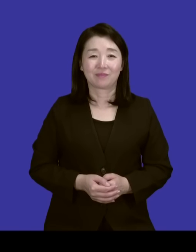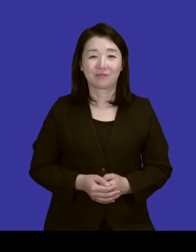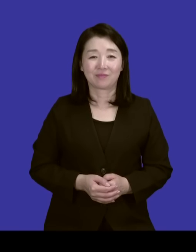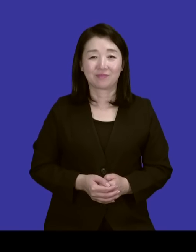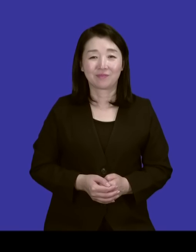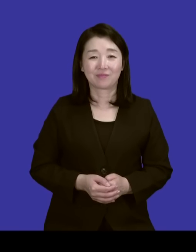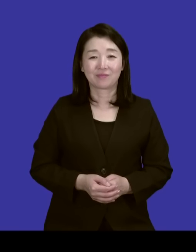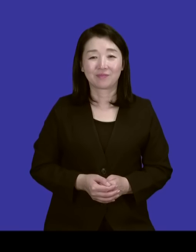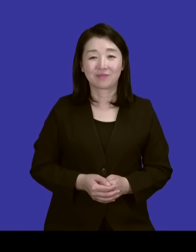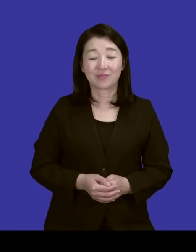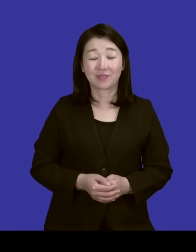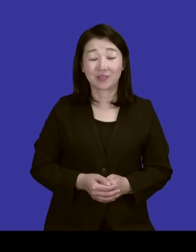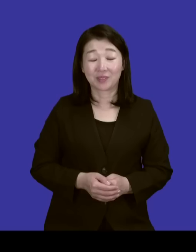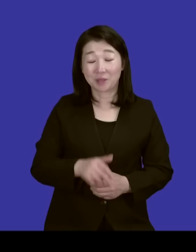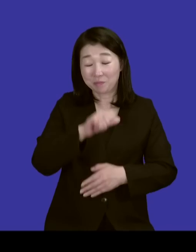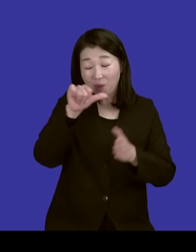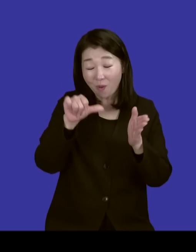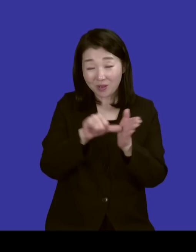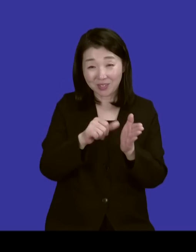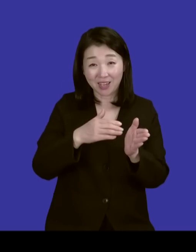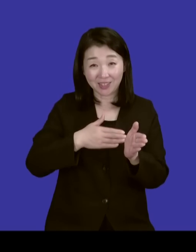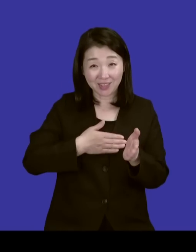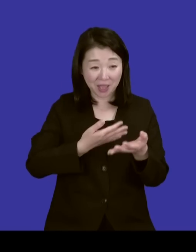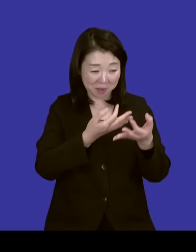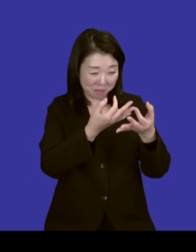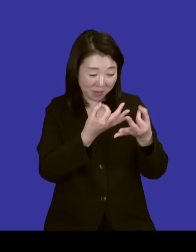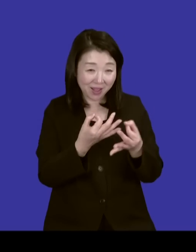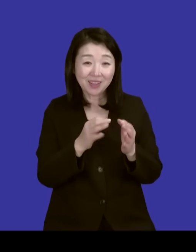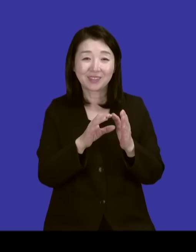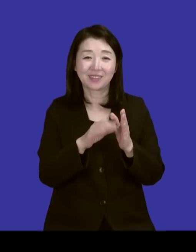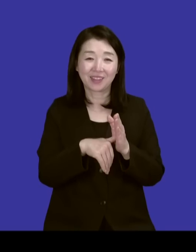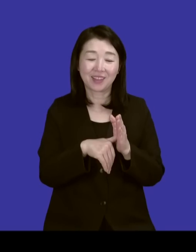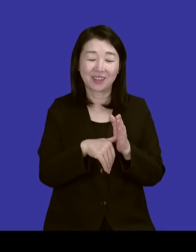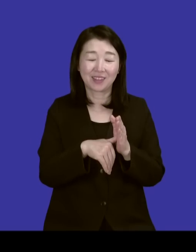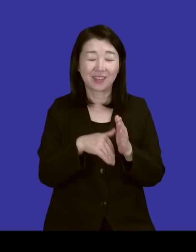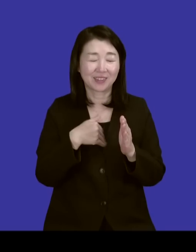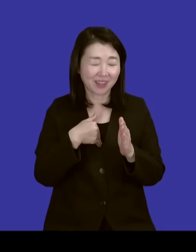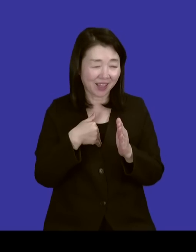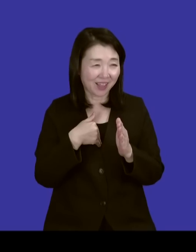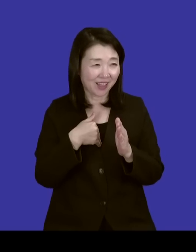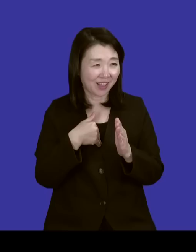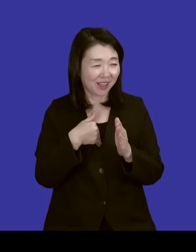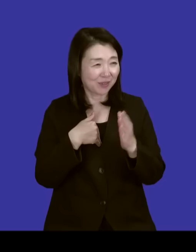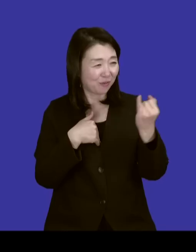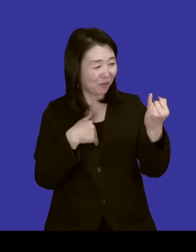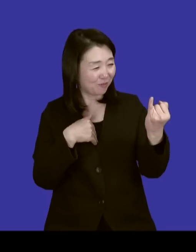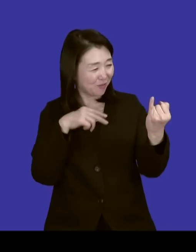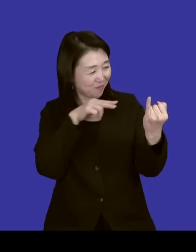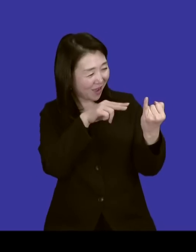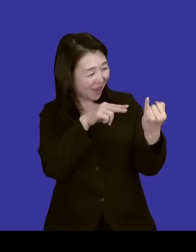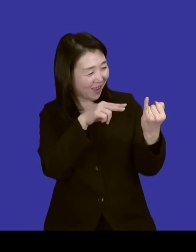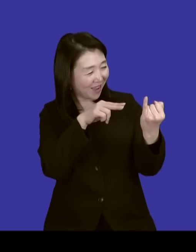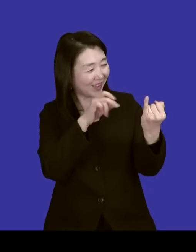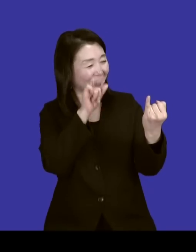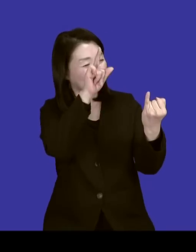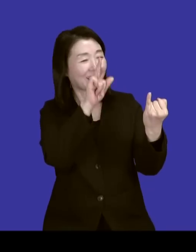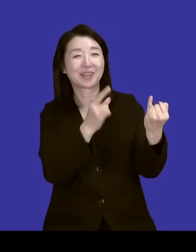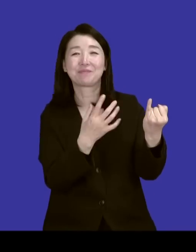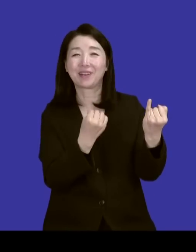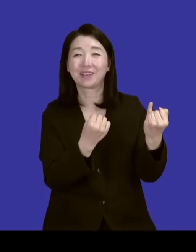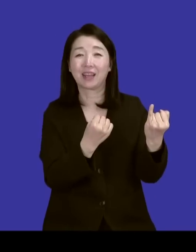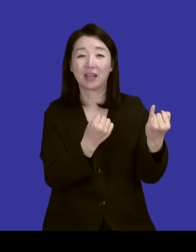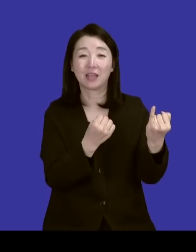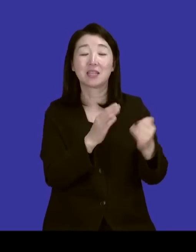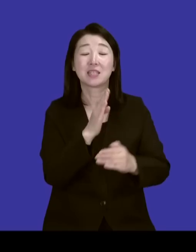평생을 보면서 많은 걸 제가 깨닫죠. 사실 저는 목회는 진정한 목회는